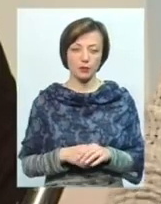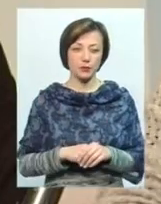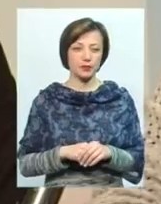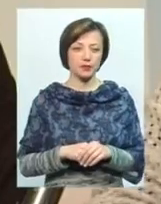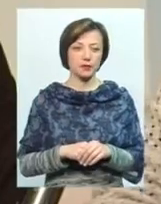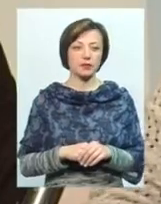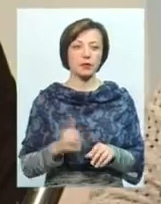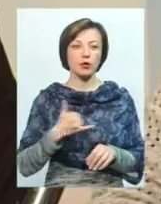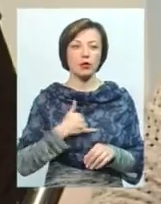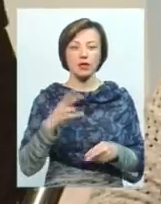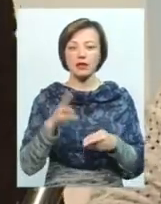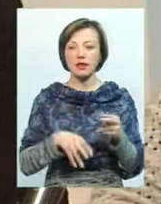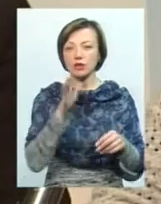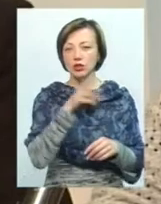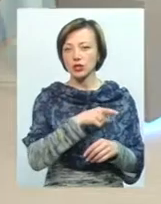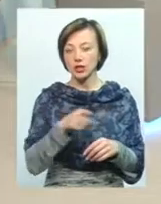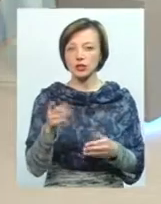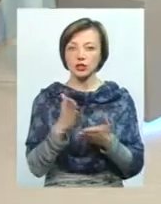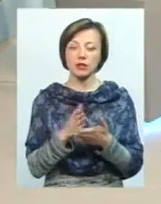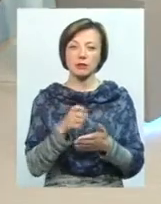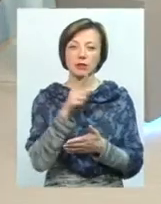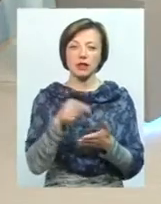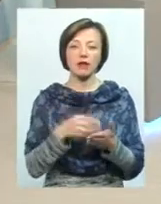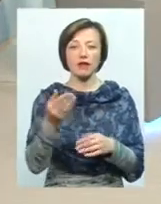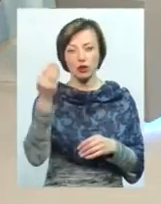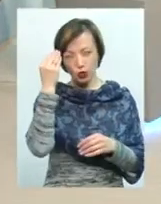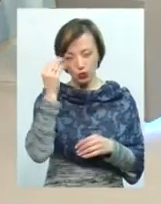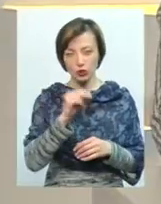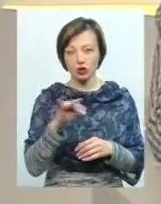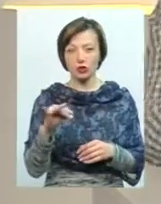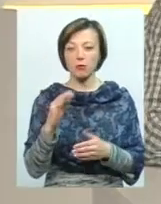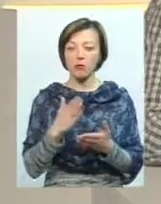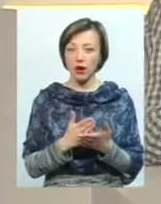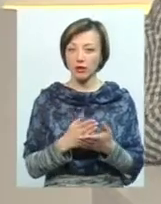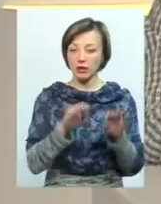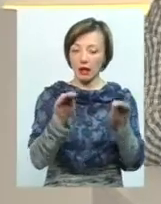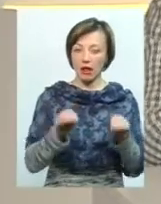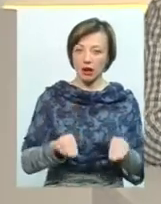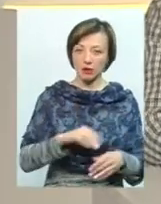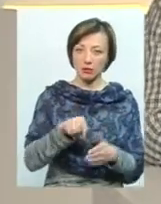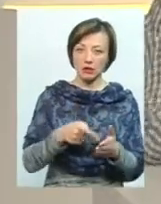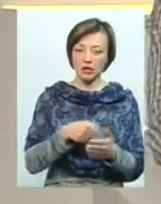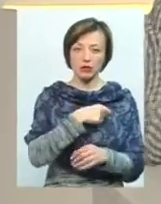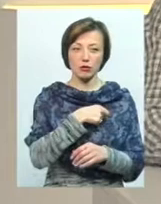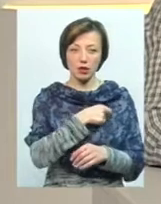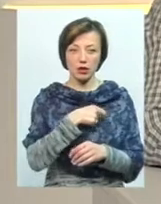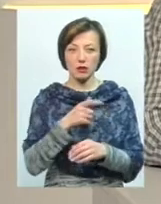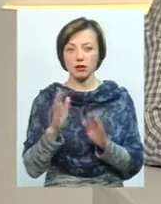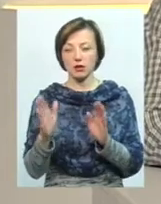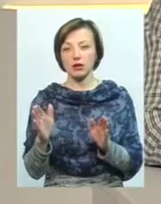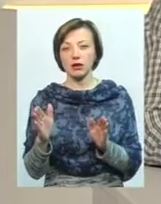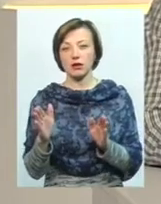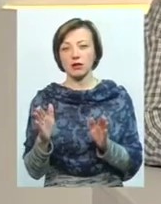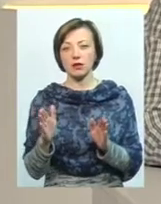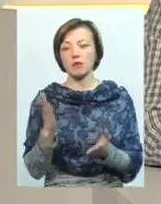нас майже завершується час, але в мене отаке запитання, от ваша думка. Чи от, маючи вже декларацію хмельницьких міських депутатів, депутатів міської ради,